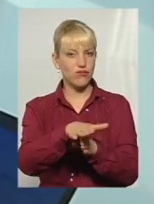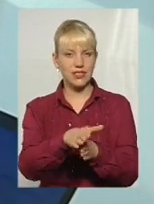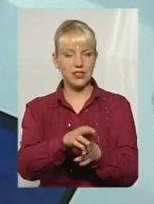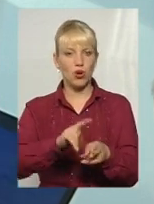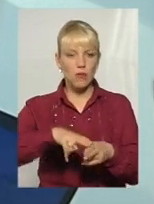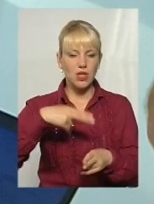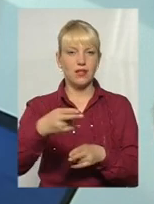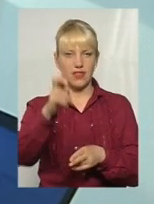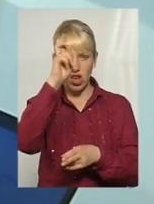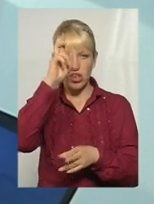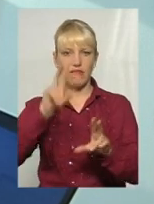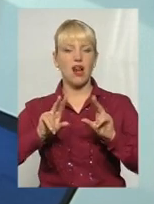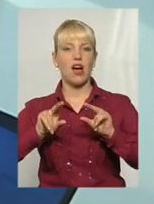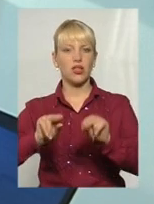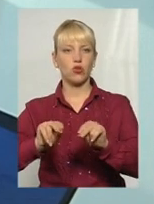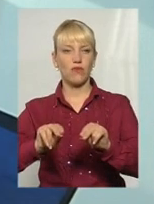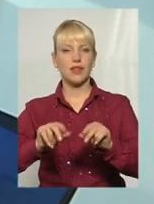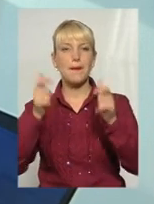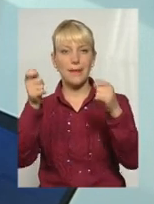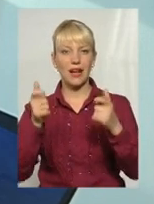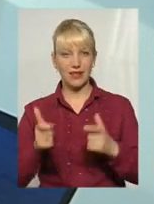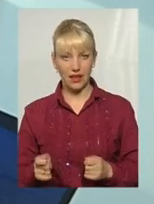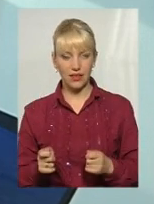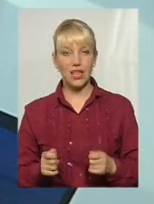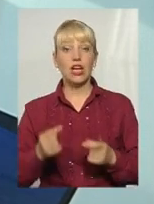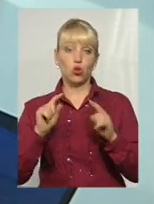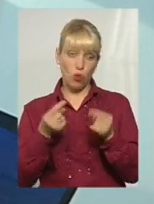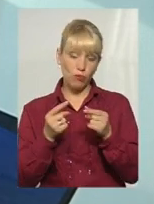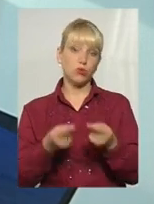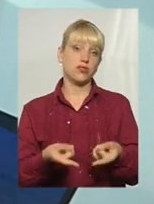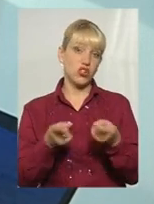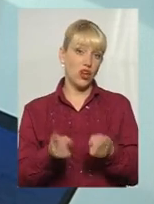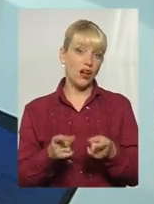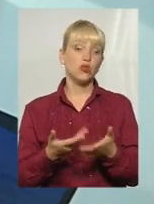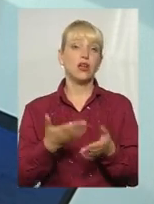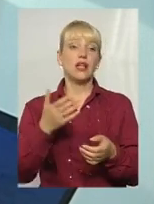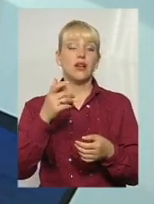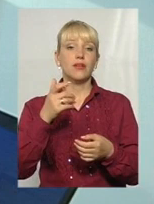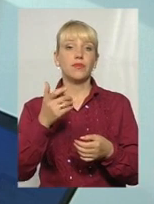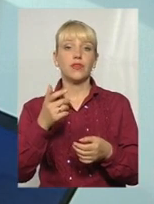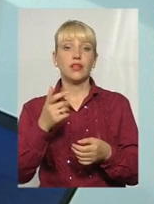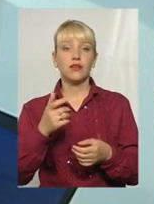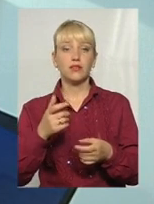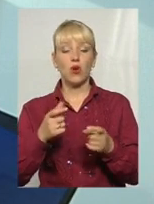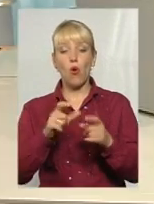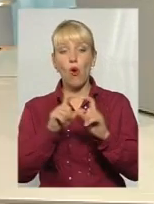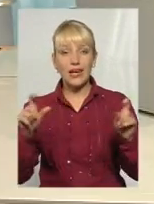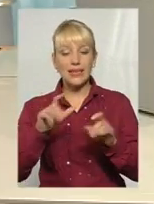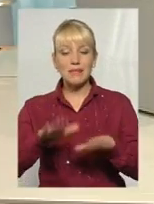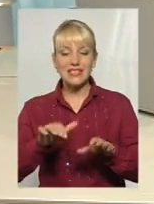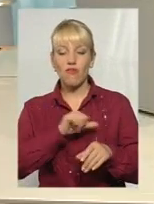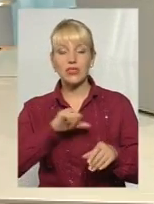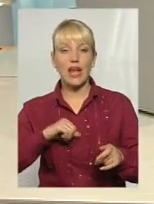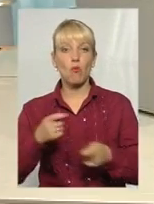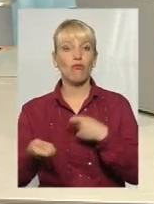державний, гарантований так званий пакет. Тому, звичайно, органи місцевого середування, чи ОТГ, які, наприклад, будуть